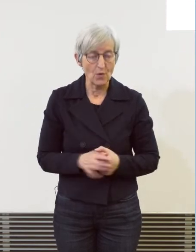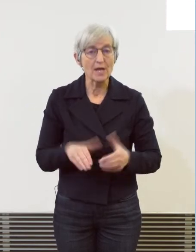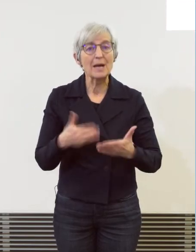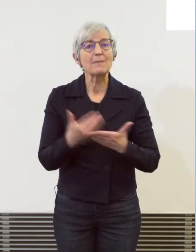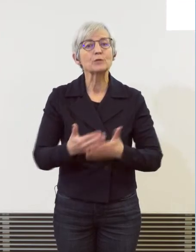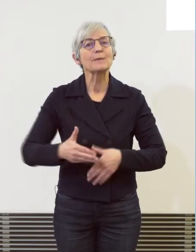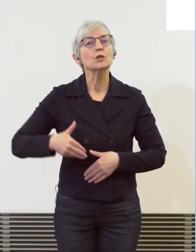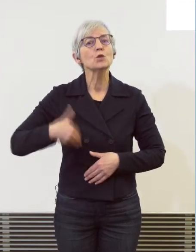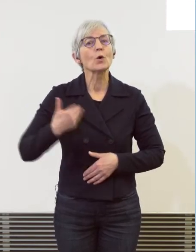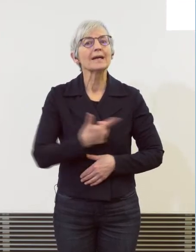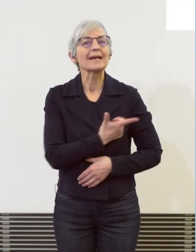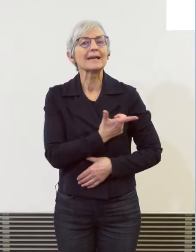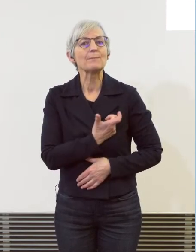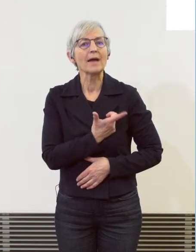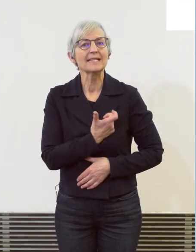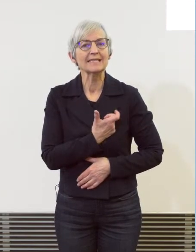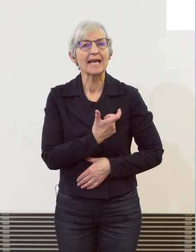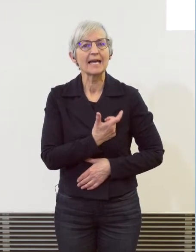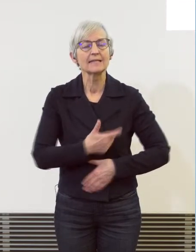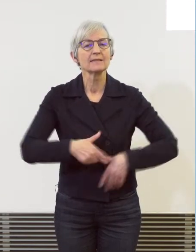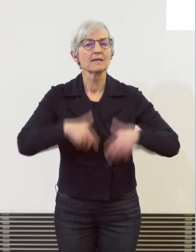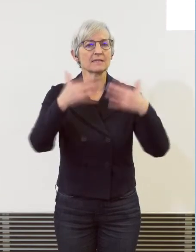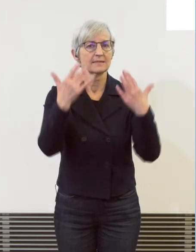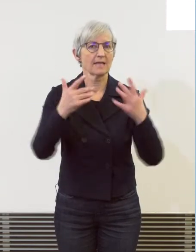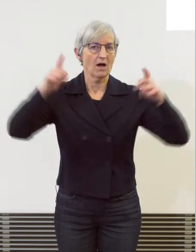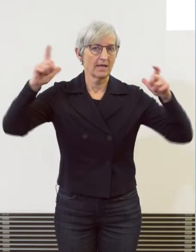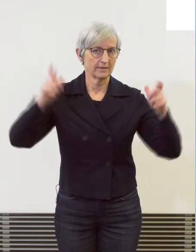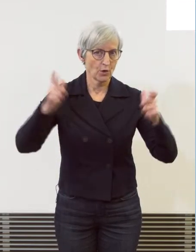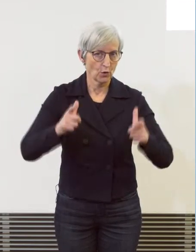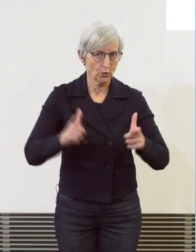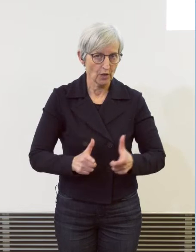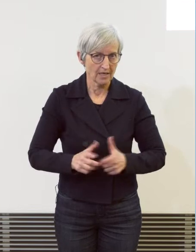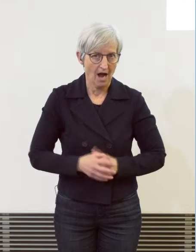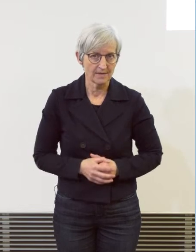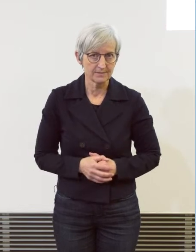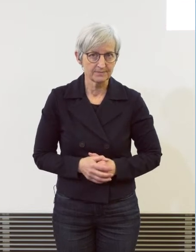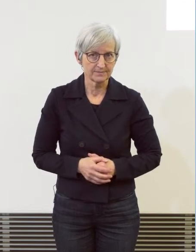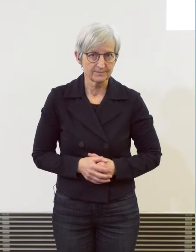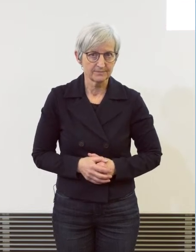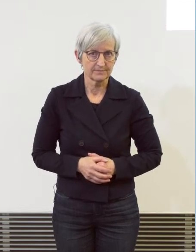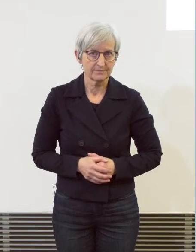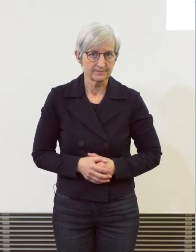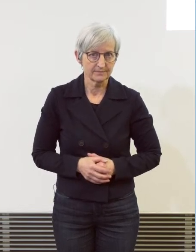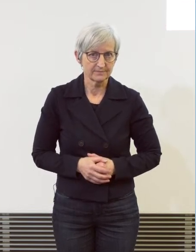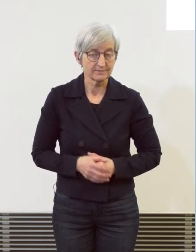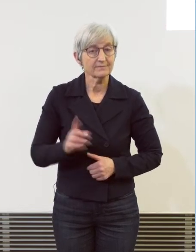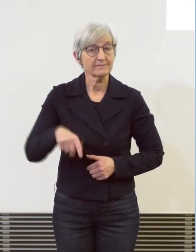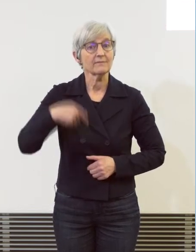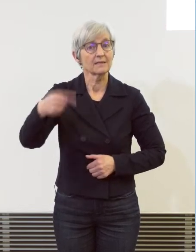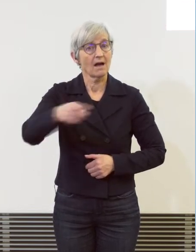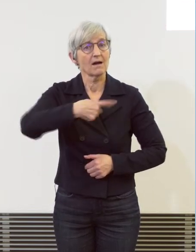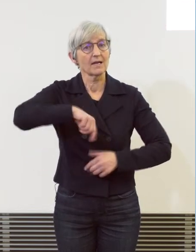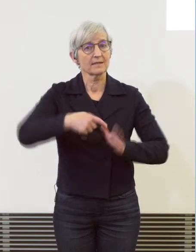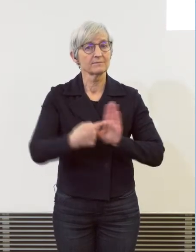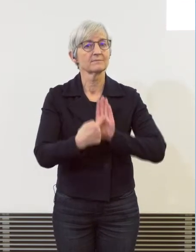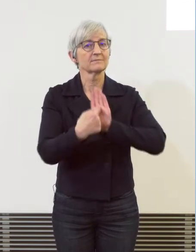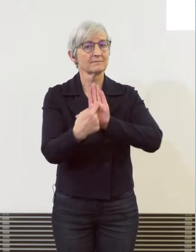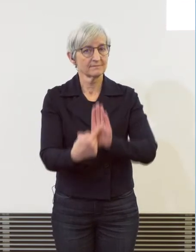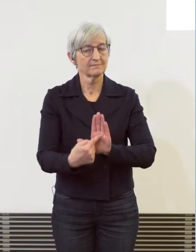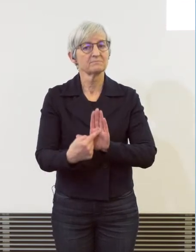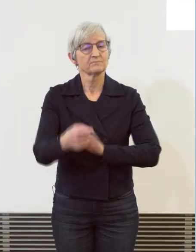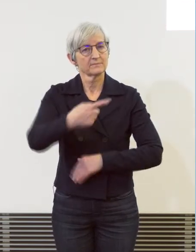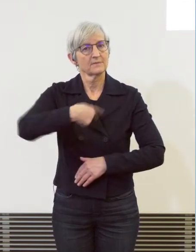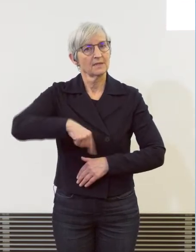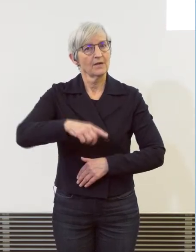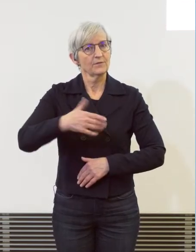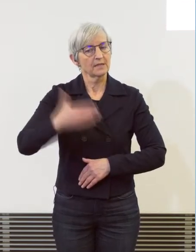Rückgang bei der Jugendkriminalität, wo wir nachher zeigen können, dass die verschiedenen Massnahmen